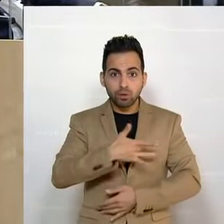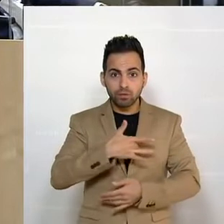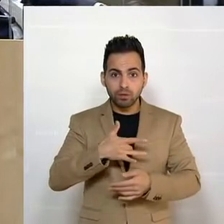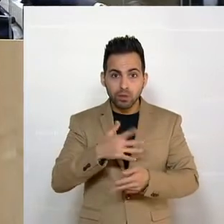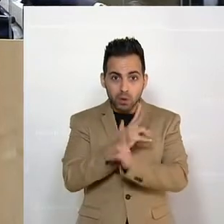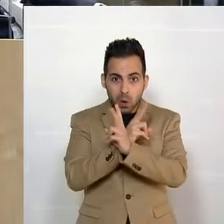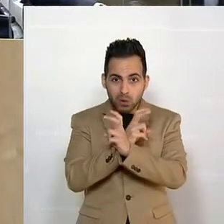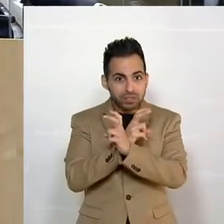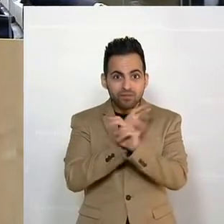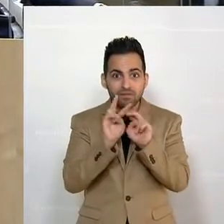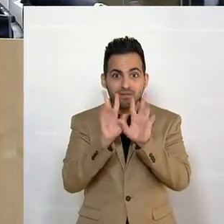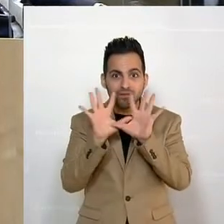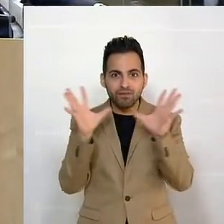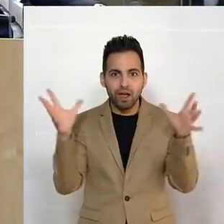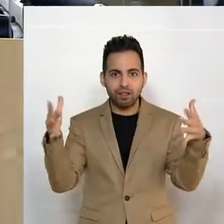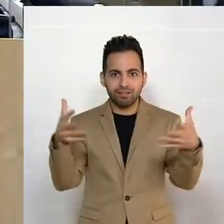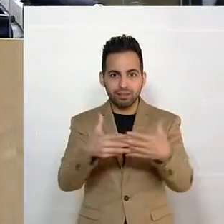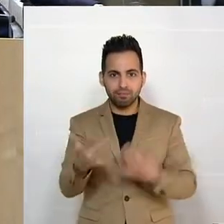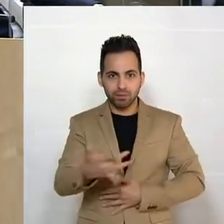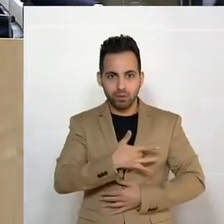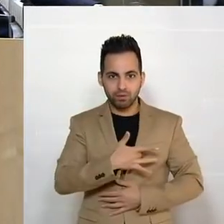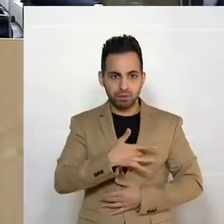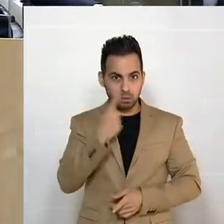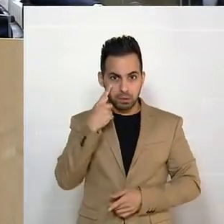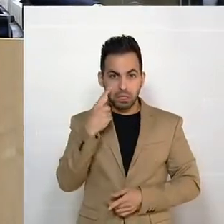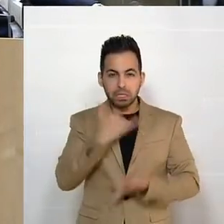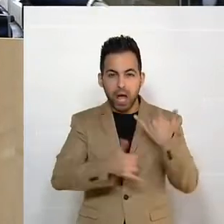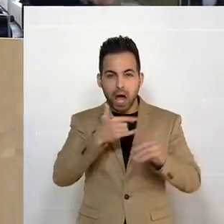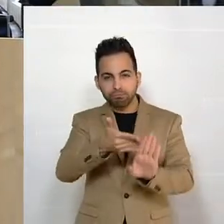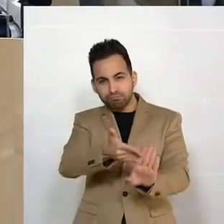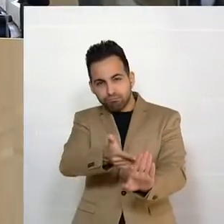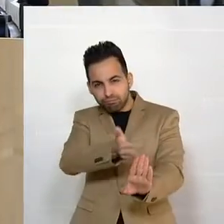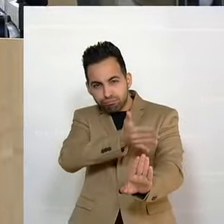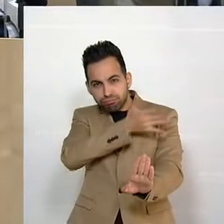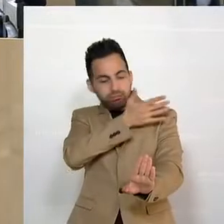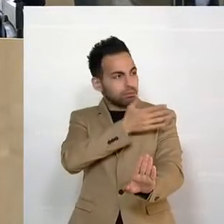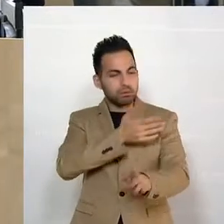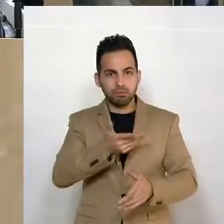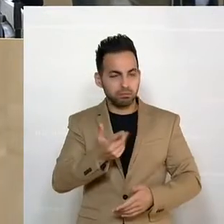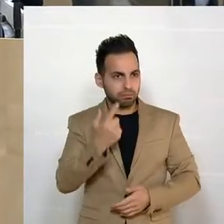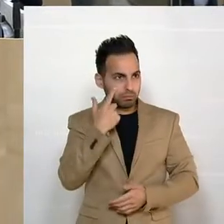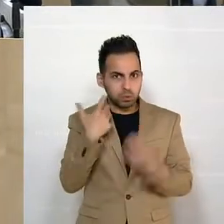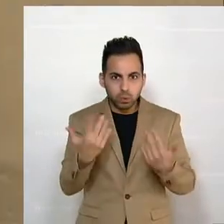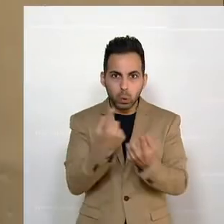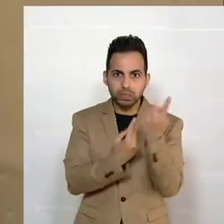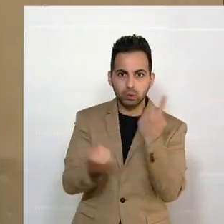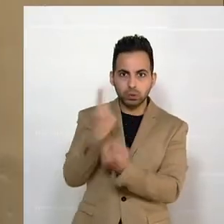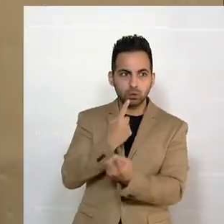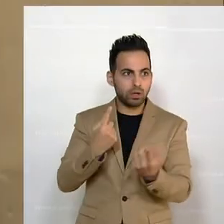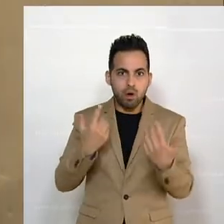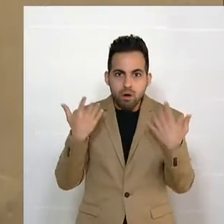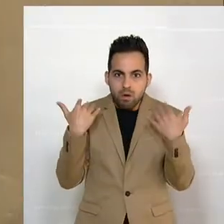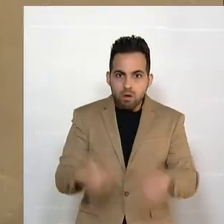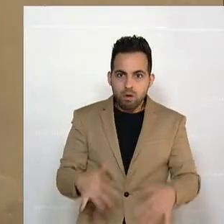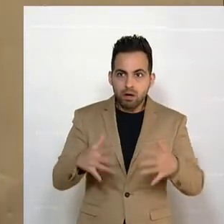glaube, wir haben in den letzten Jahrzehnten fast noch nie so eine Situation erlebt, dass wir